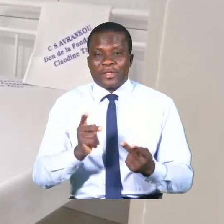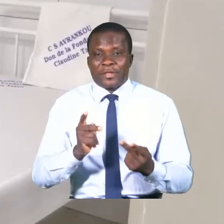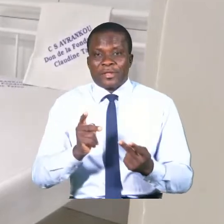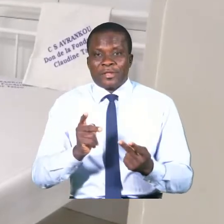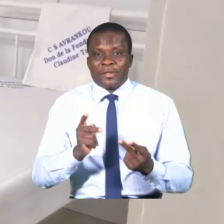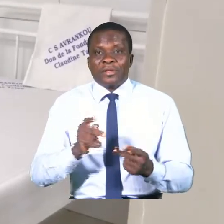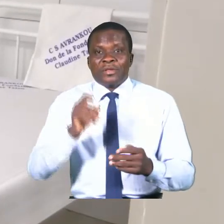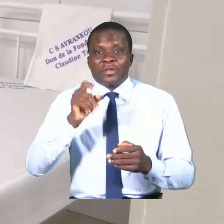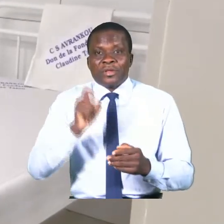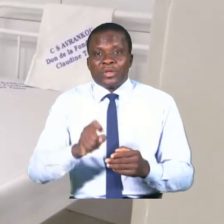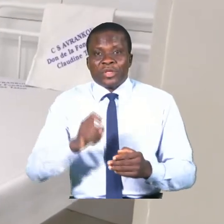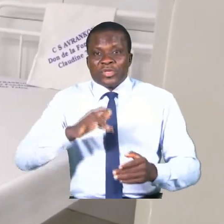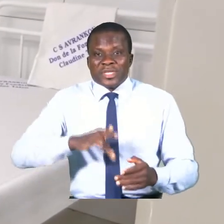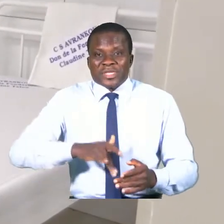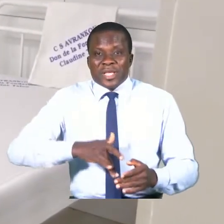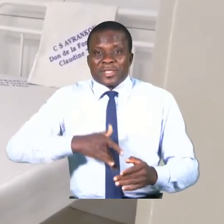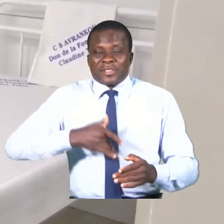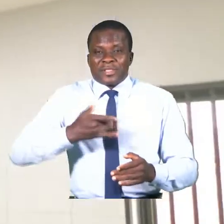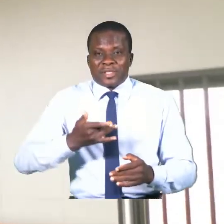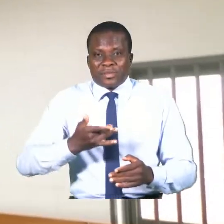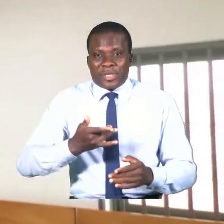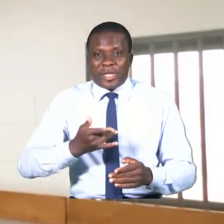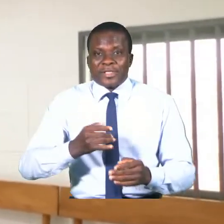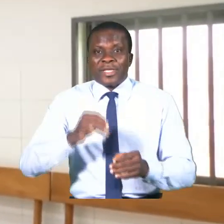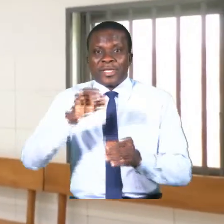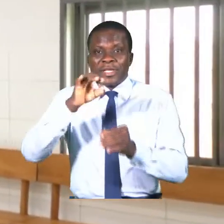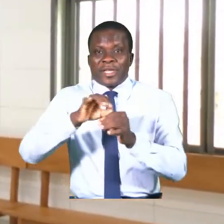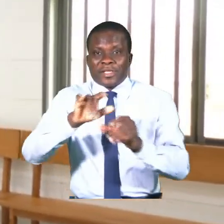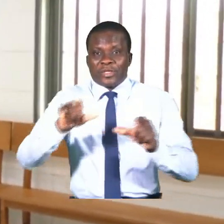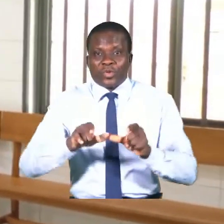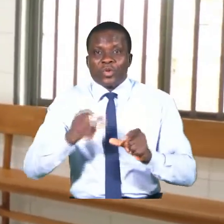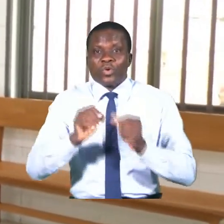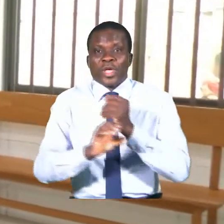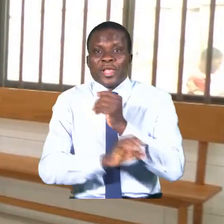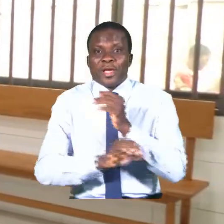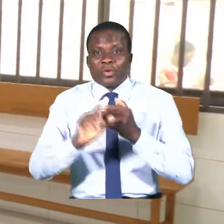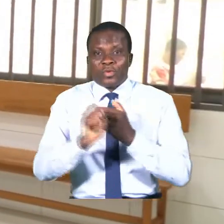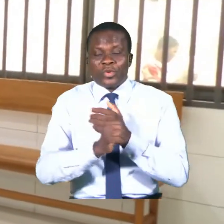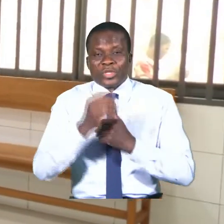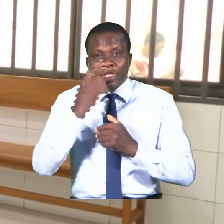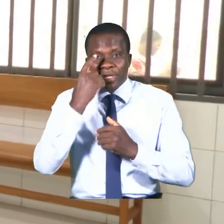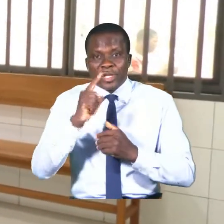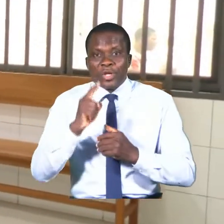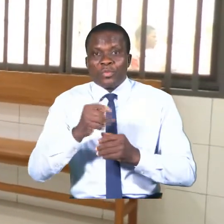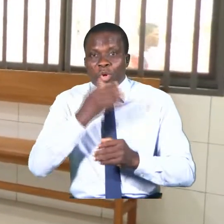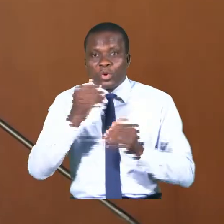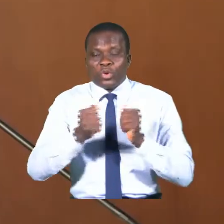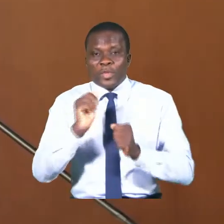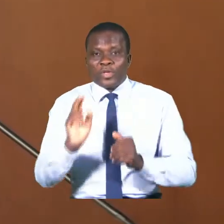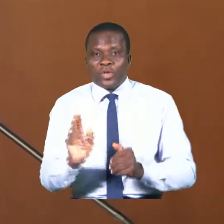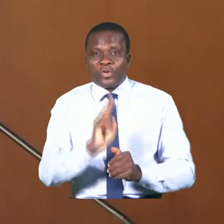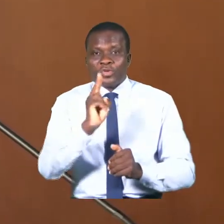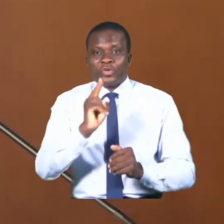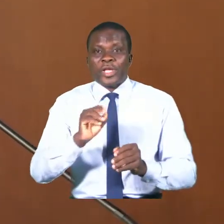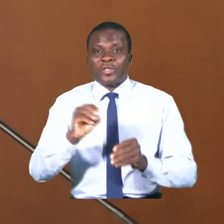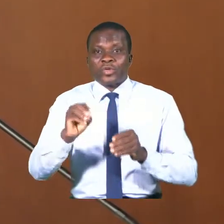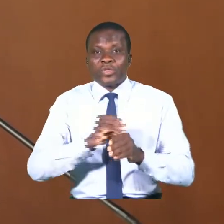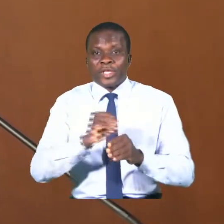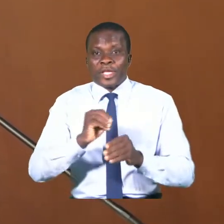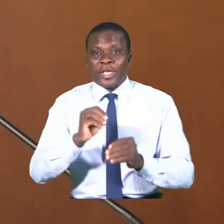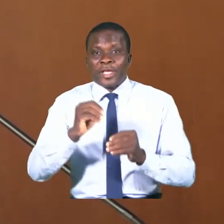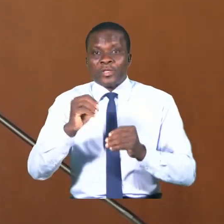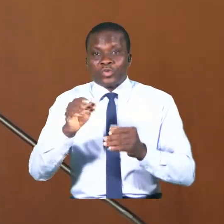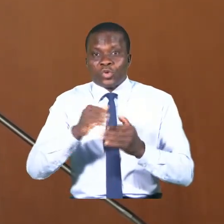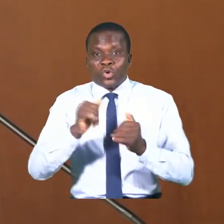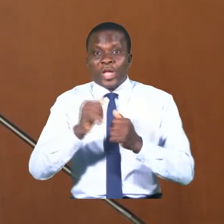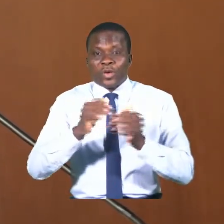de sensibiliser les élus locaux et la communauté pour une meilleure utilisation des ouvrages et enfin